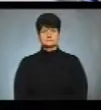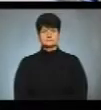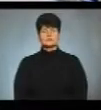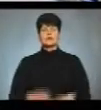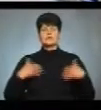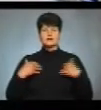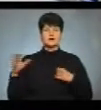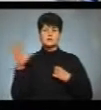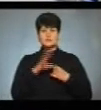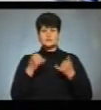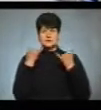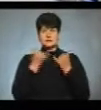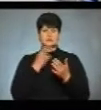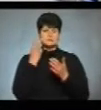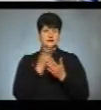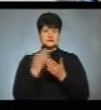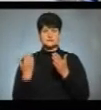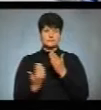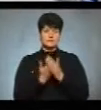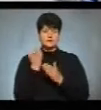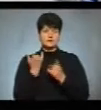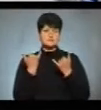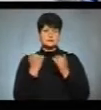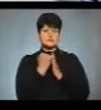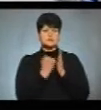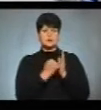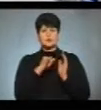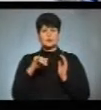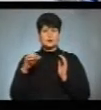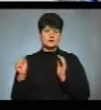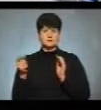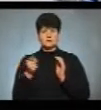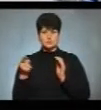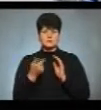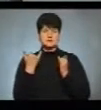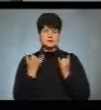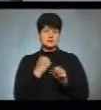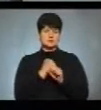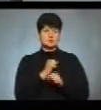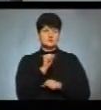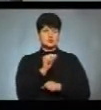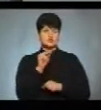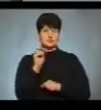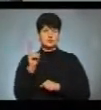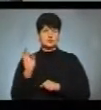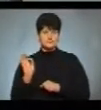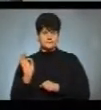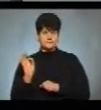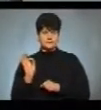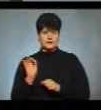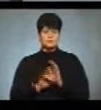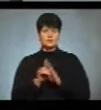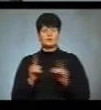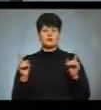Вітаю всіх, хто щойно приєднався до нас. Новини в ефірі телеканалу ЮАТ Тернопіль у студії Анастасія Чичко. І спочатку